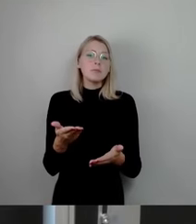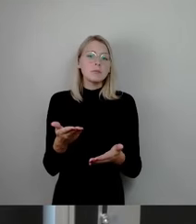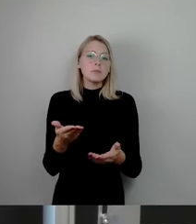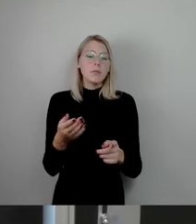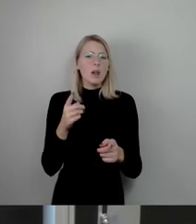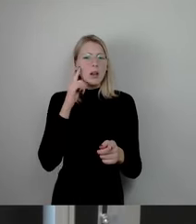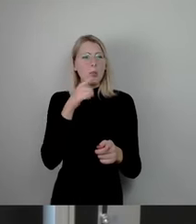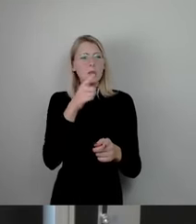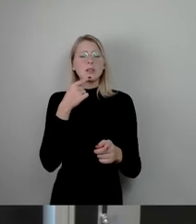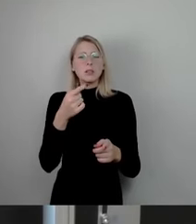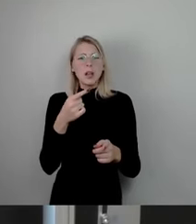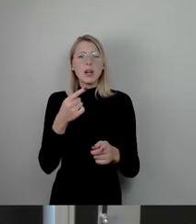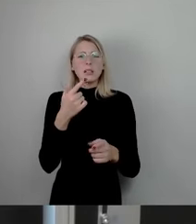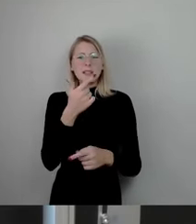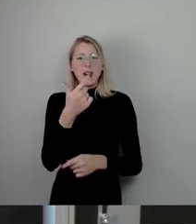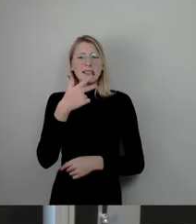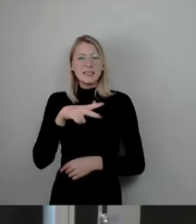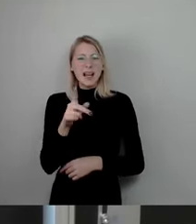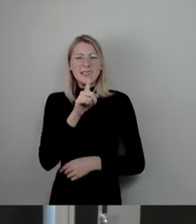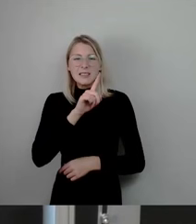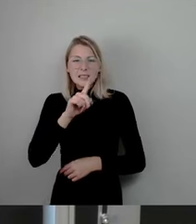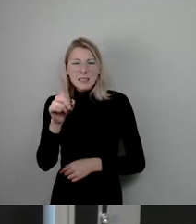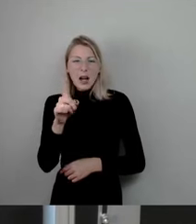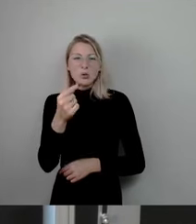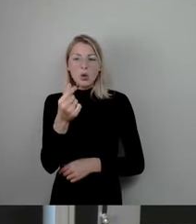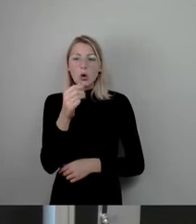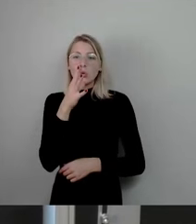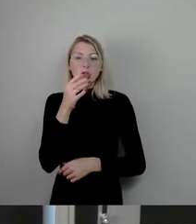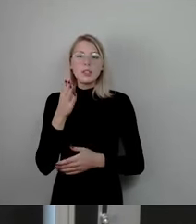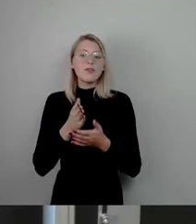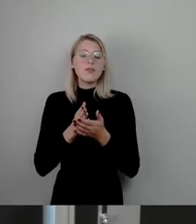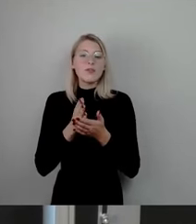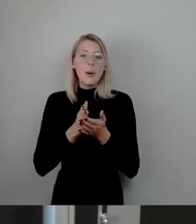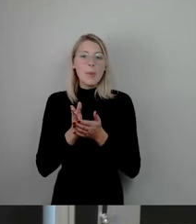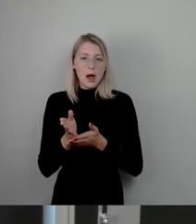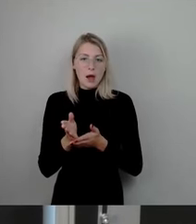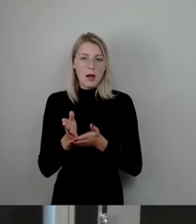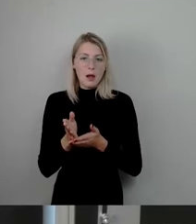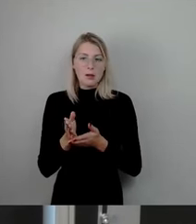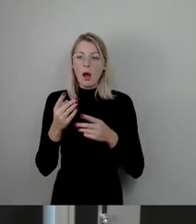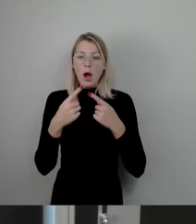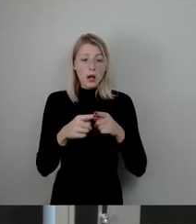32.000 Euro noch nicht verplant. Der Rest wäre schon längst in Arbeit.